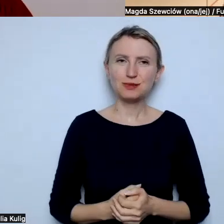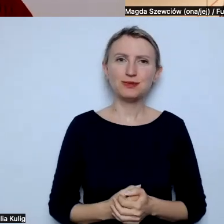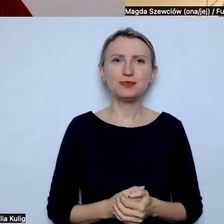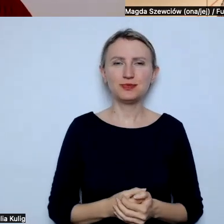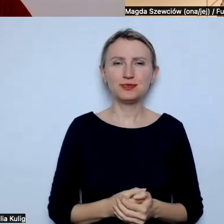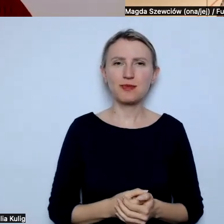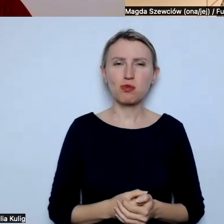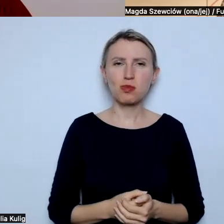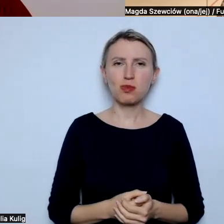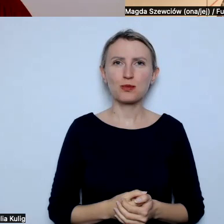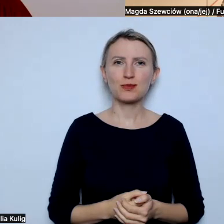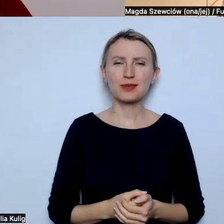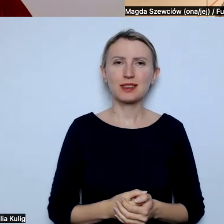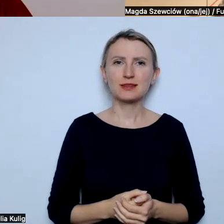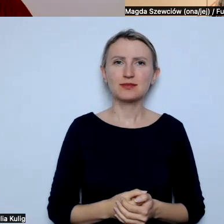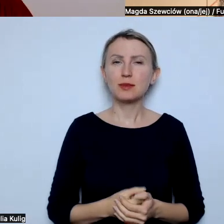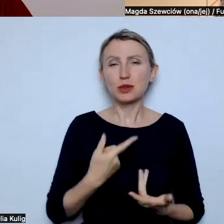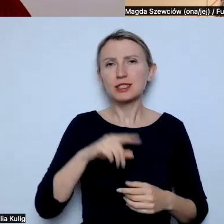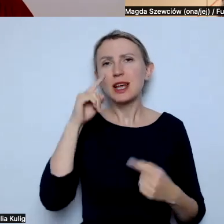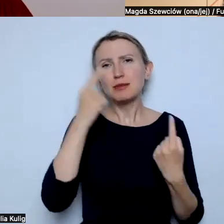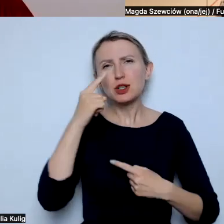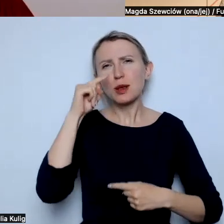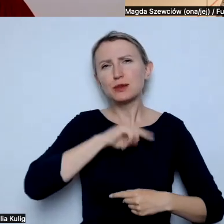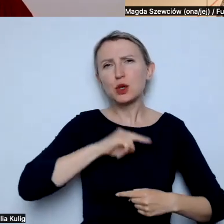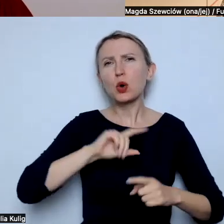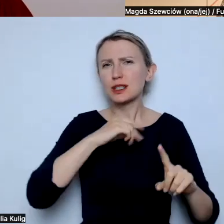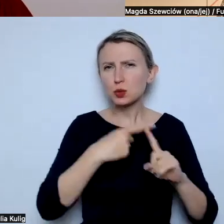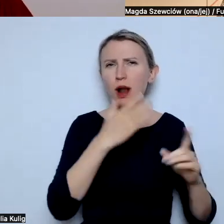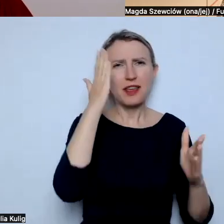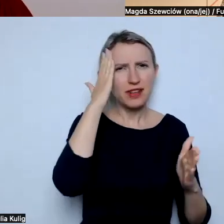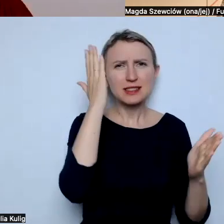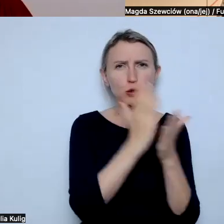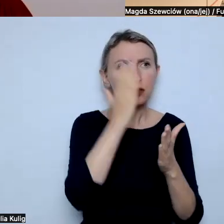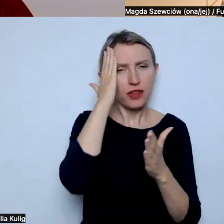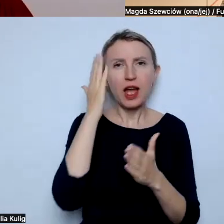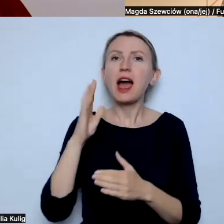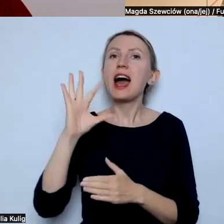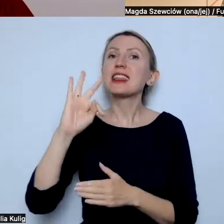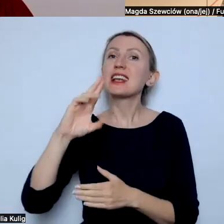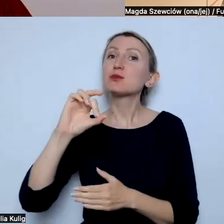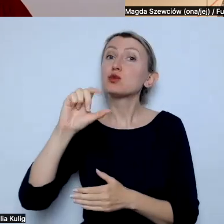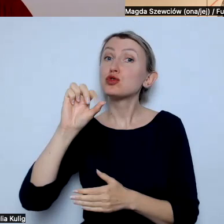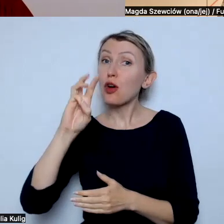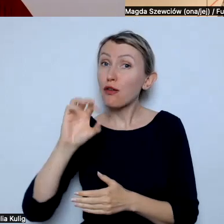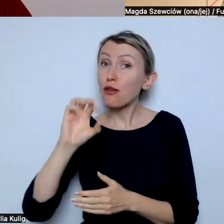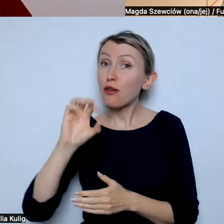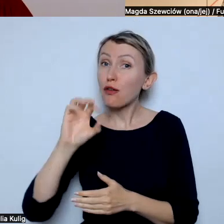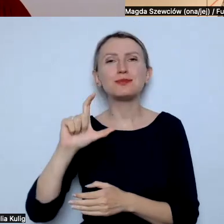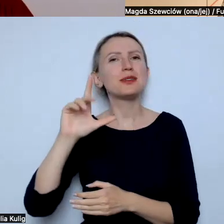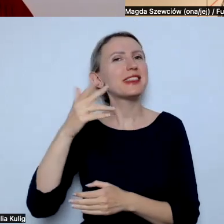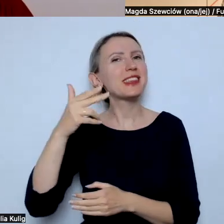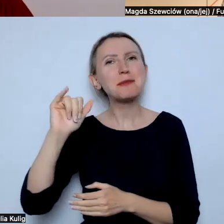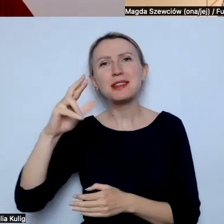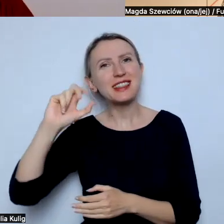Bo już myślę, kwestia orientacji psychoseksualnej już jest jakoś oswojona. Natomiast kwestia transpłciowości czy niebinarności nadal jest jakimś takim kawałkiem, w